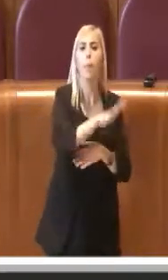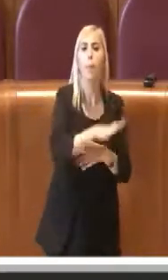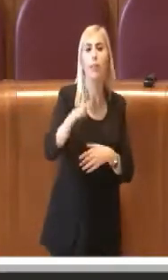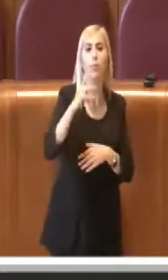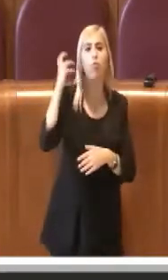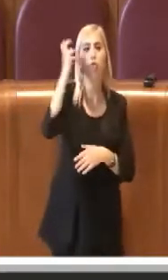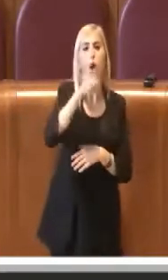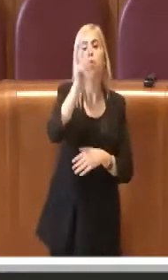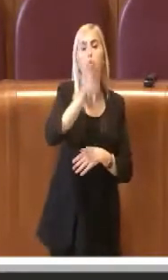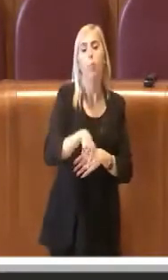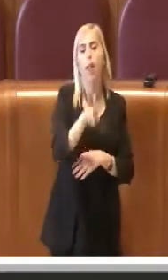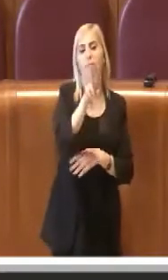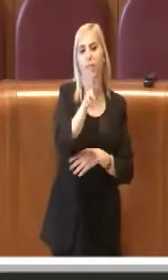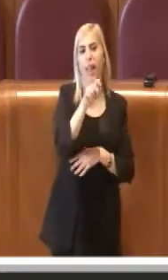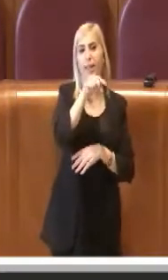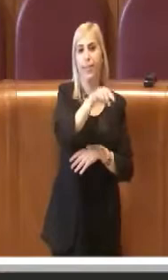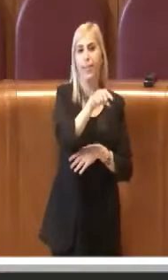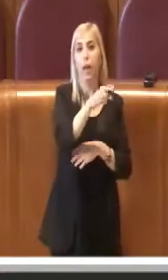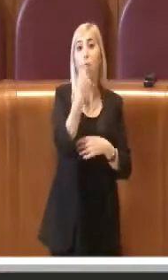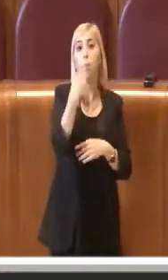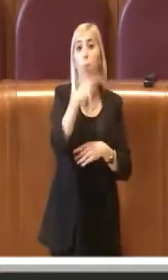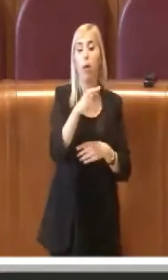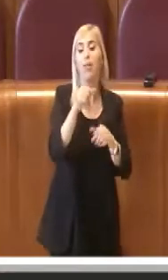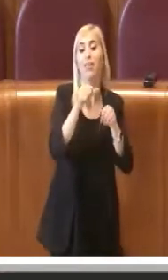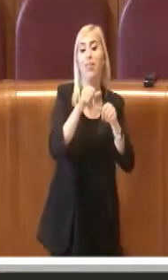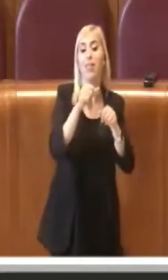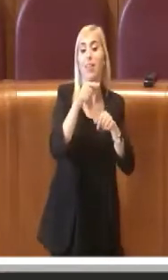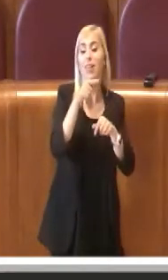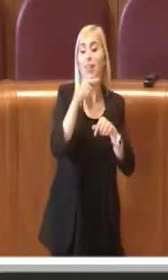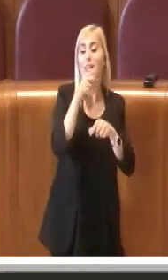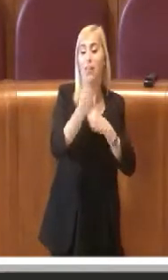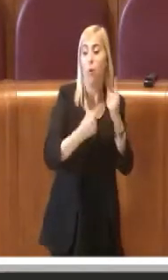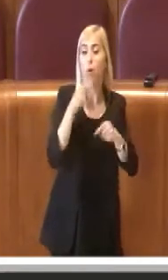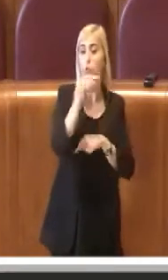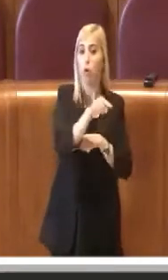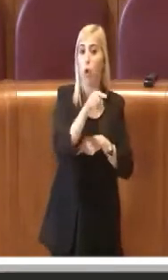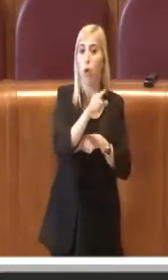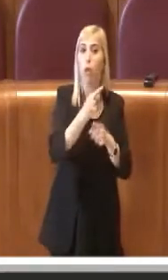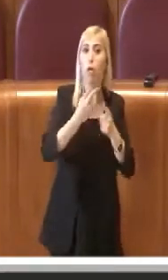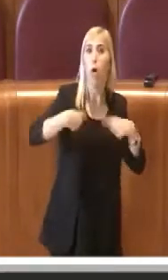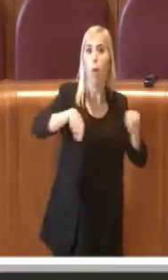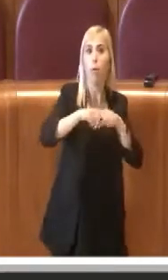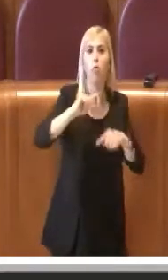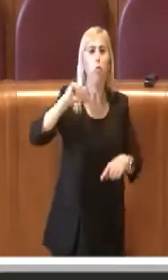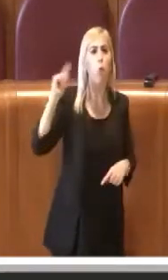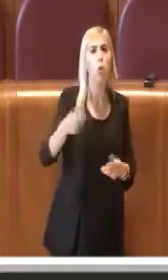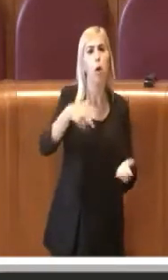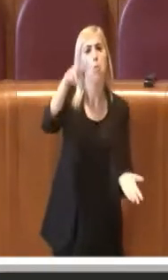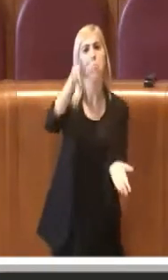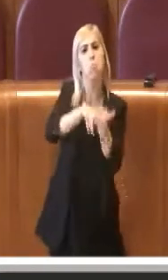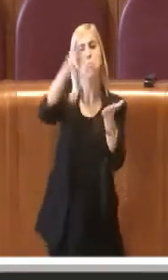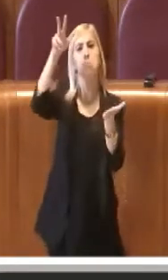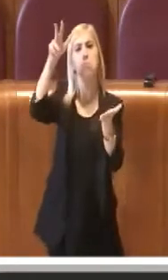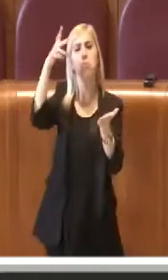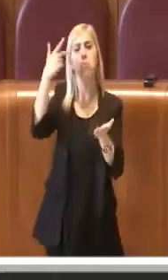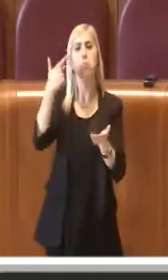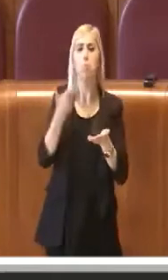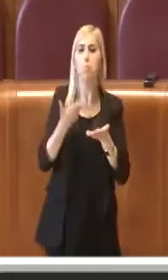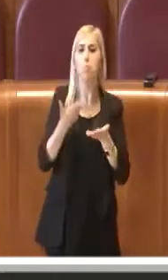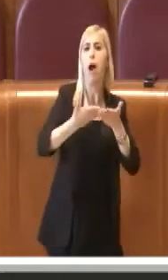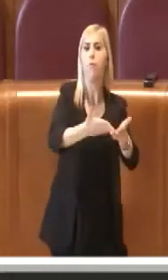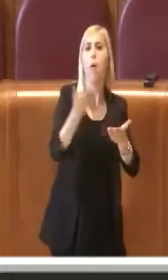gennaio del 2020 e in quella sede tutta la commissione si espresse favorevolmente per chiedere agli